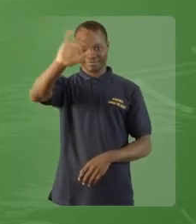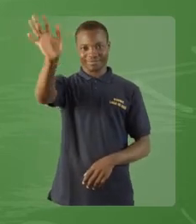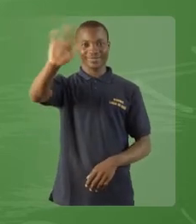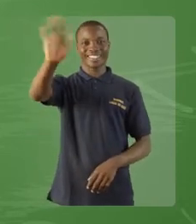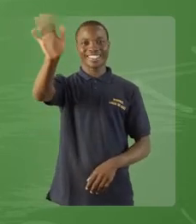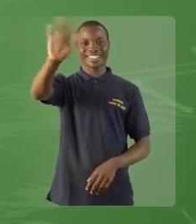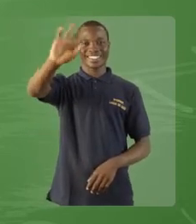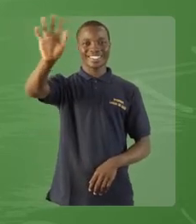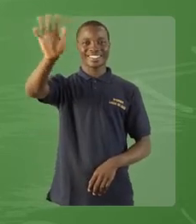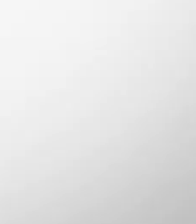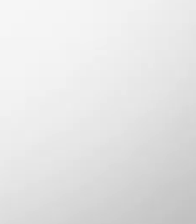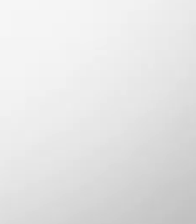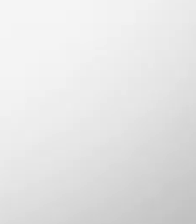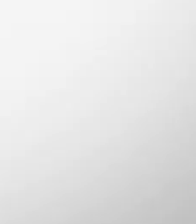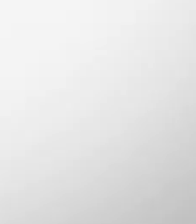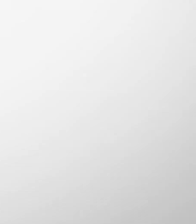À très bientôt.